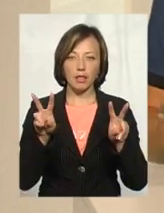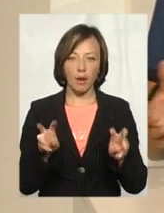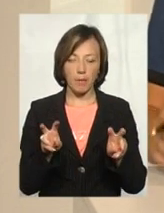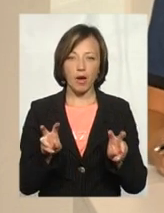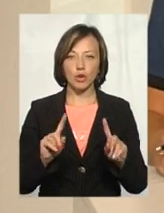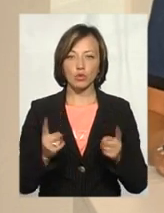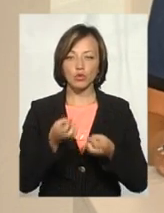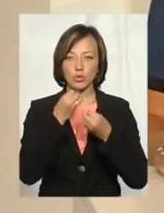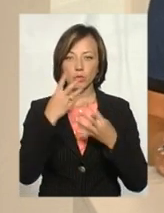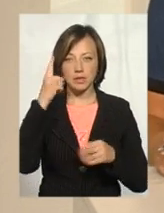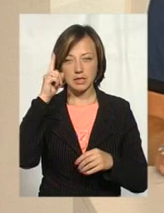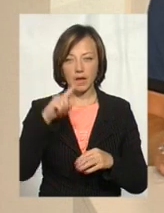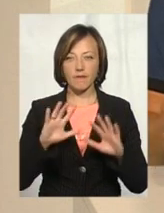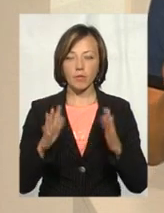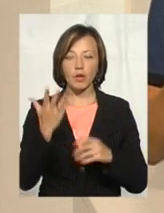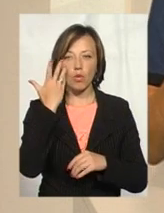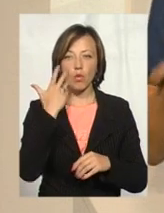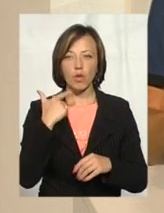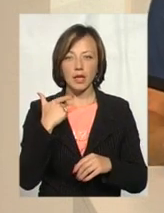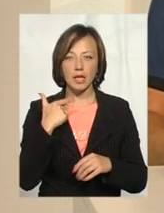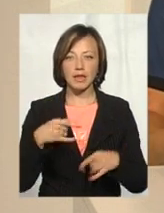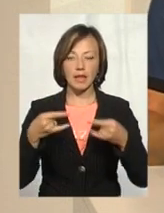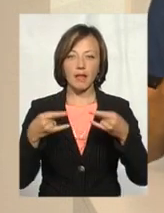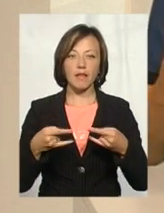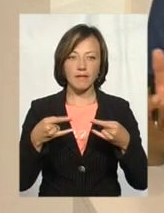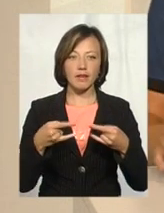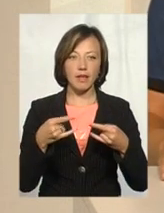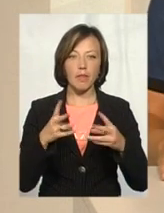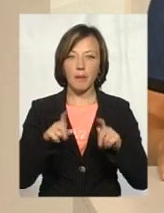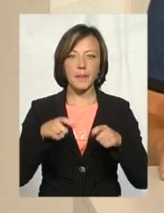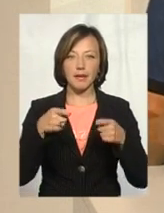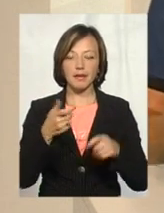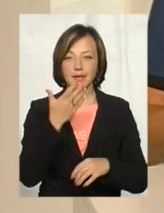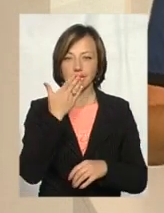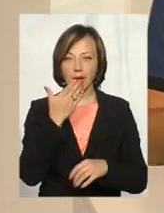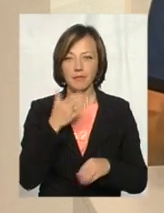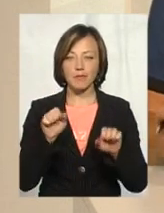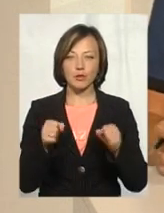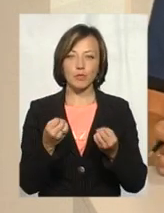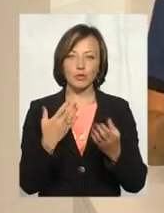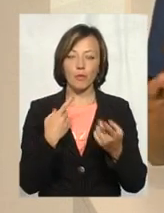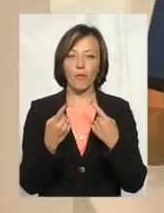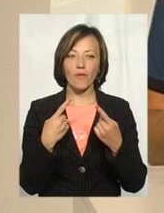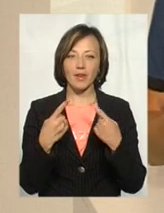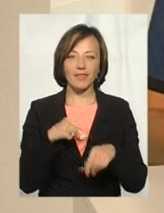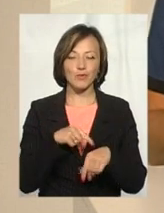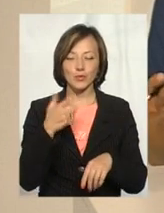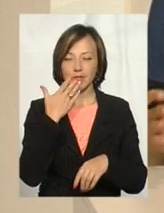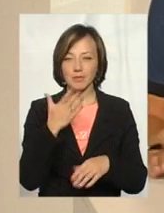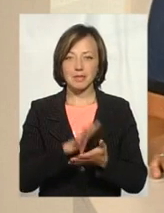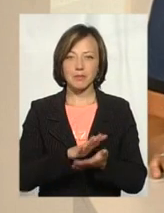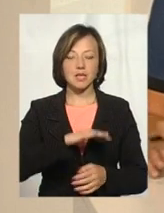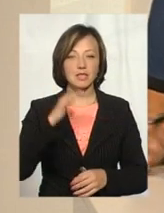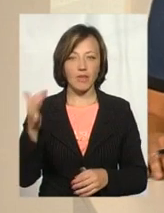Дуже добре, знаєте, це той випадок, коли телевізор не передає запахів. І ми можемо просто поговорити і не відчути запахи і